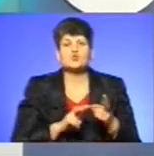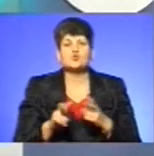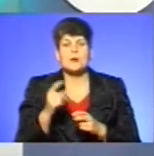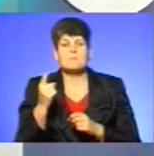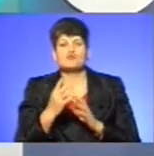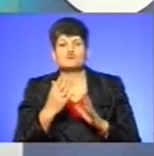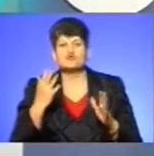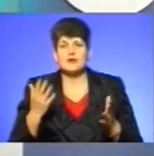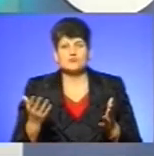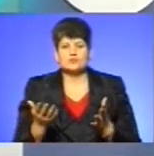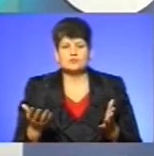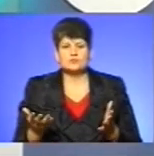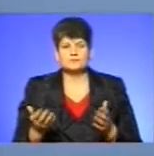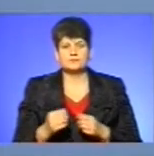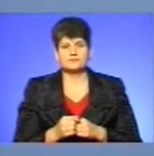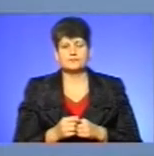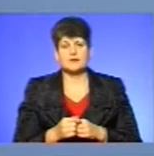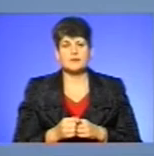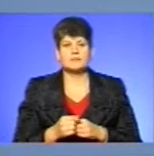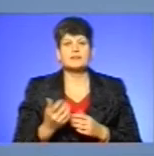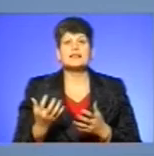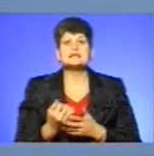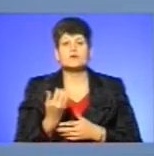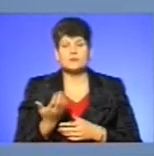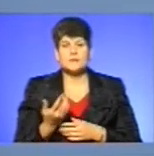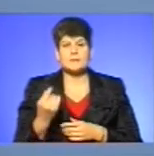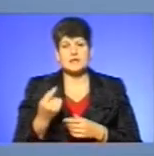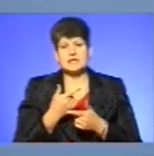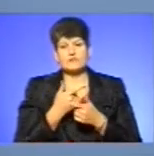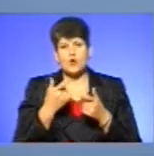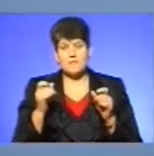чергу і де знаходить в результаті? Інформація,